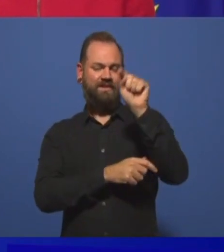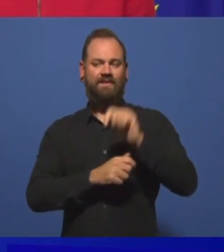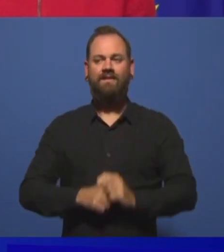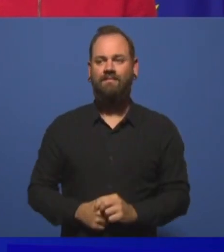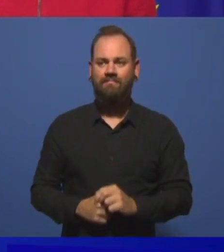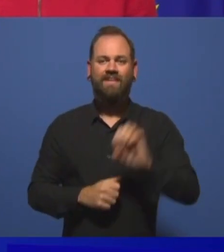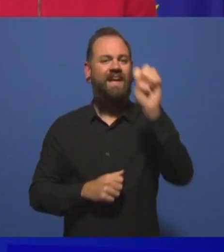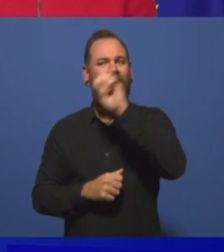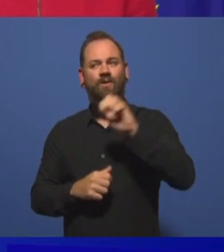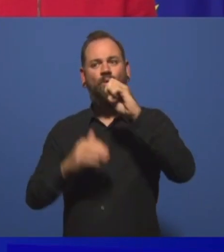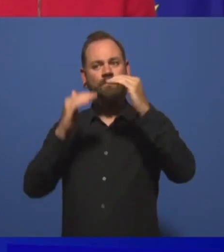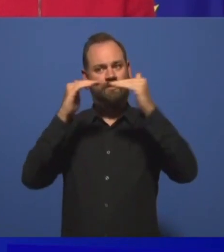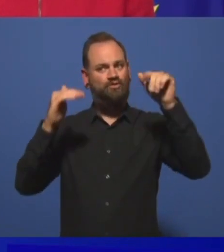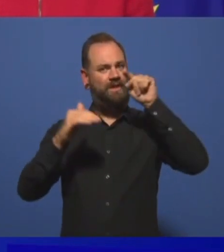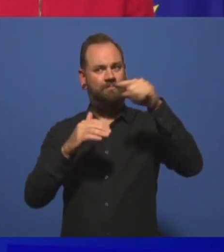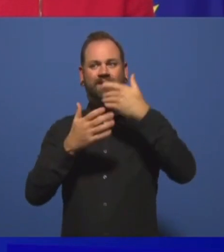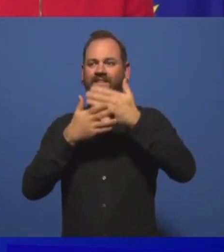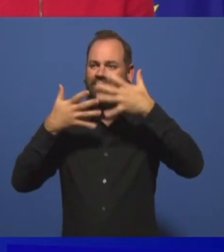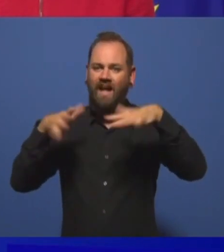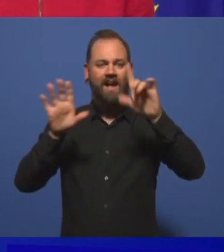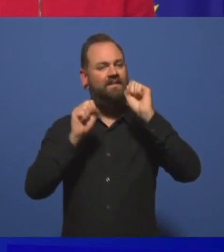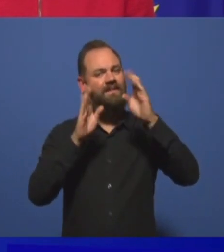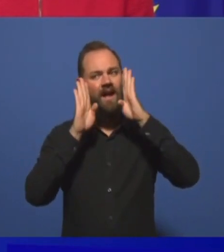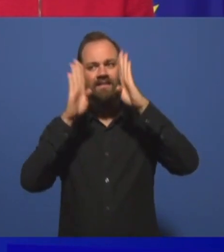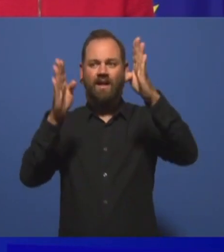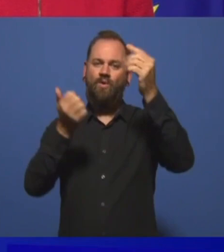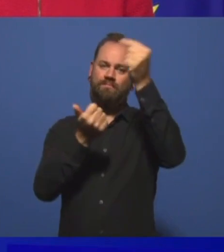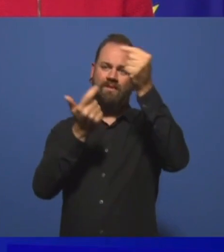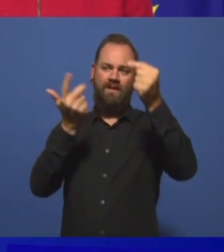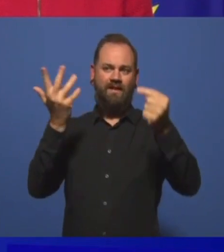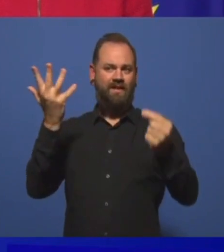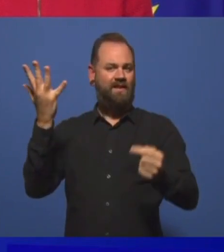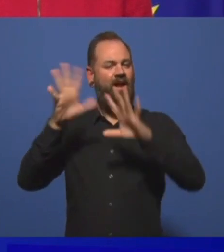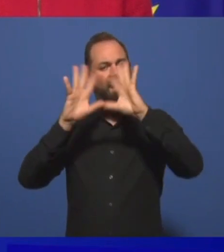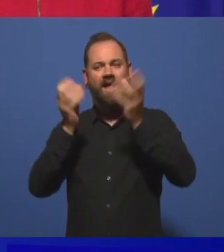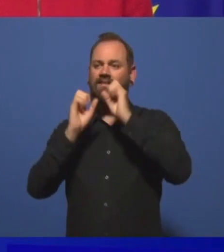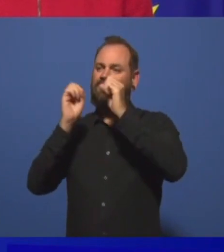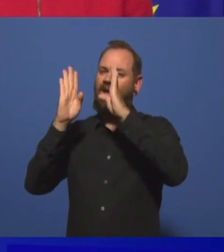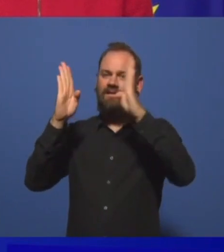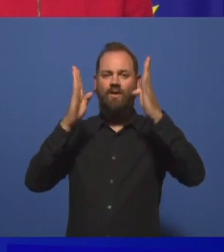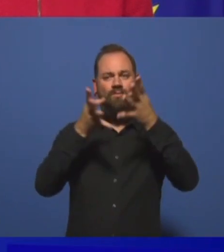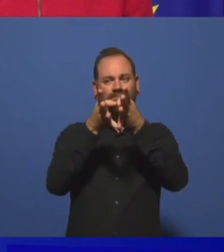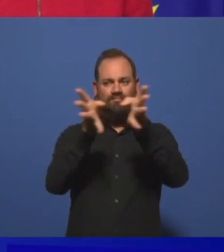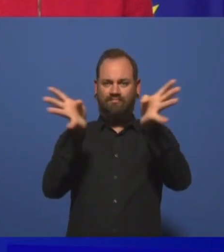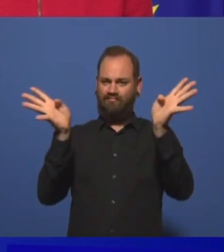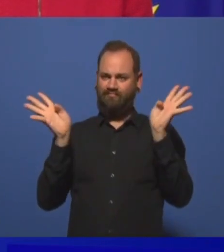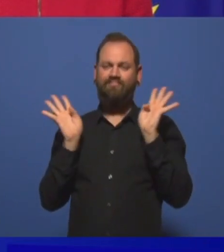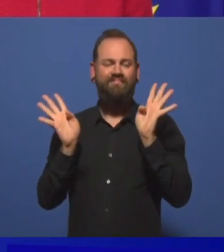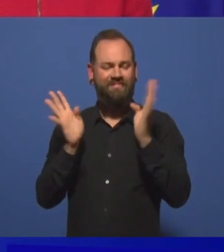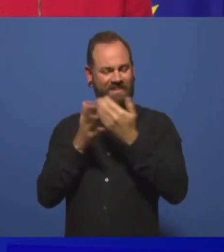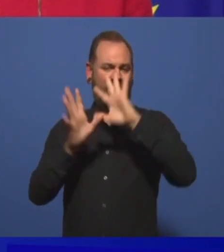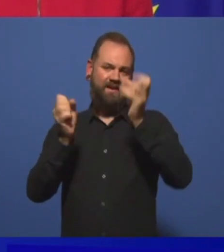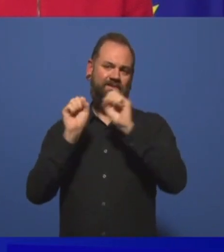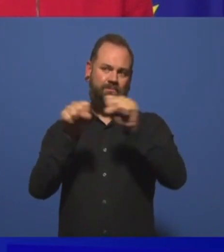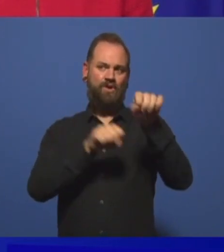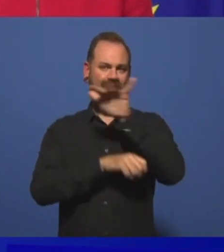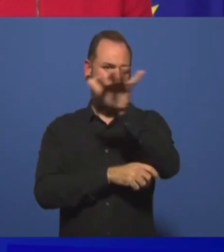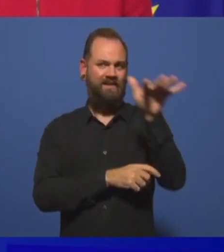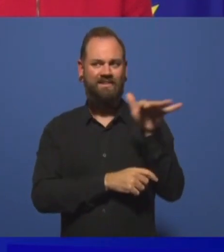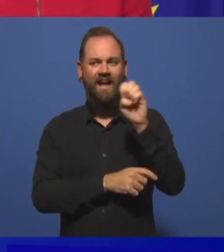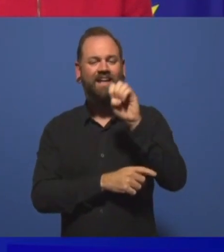im Dialog engagiert, im internationalen Dialog engagiert, um zu verhindern, dass